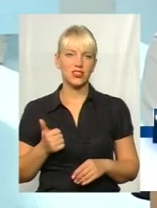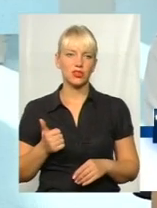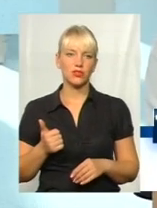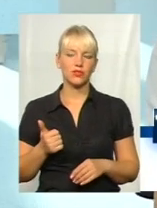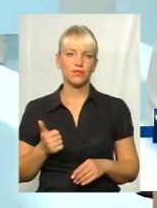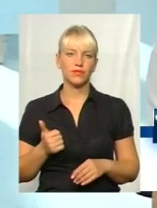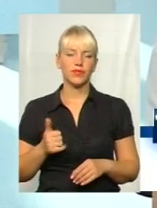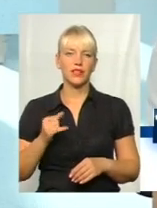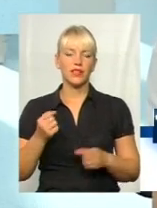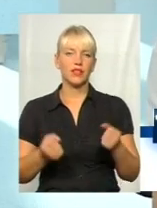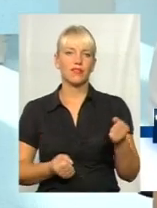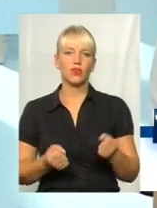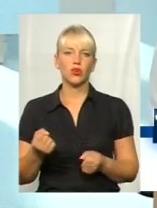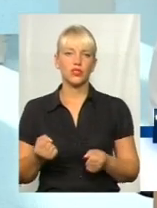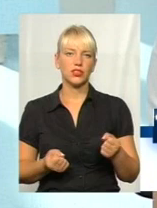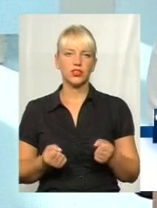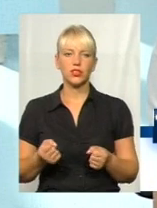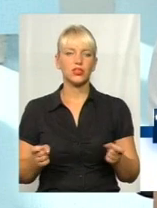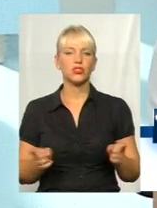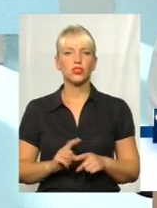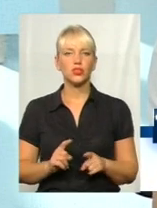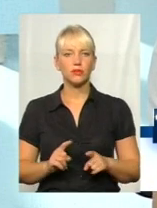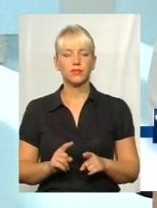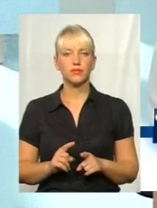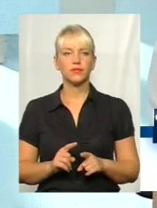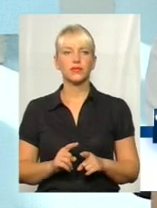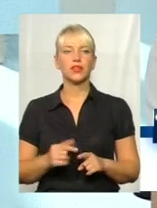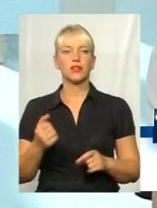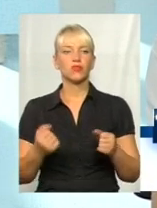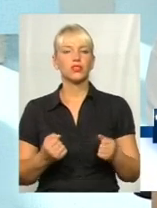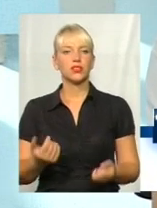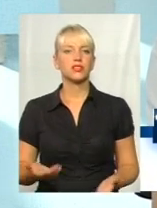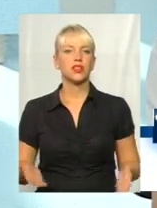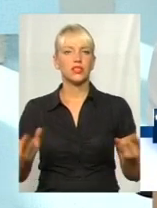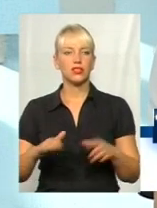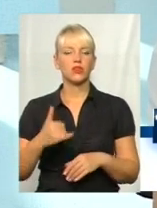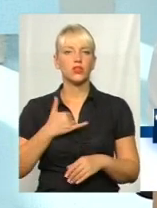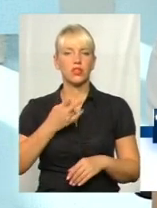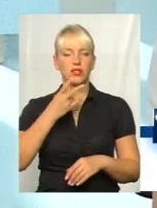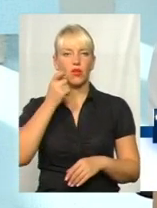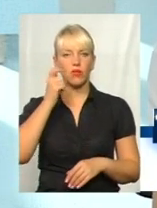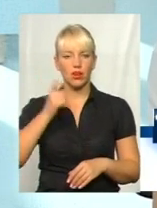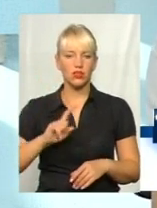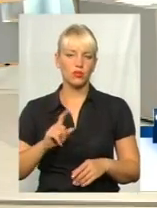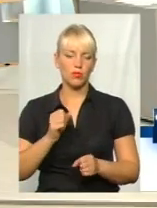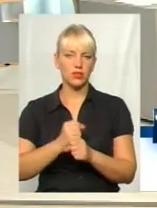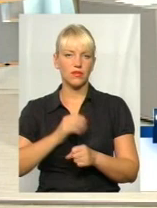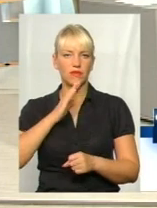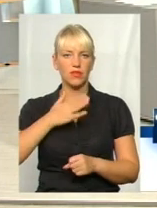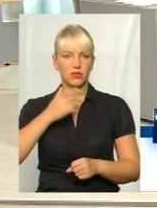водії залишалися у нас на Україні, працювали у наших перевізників.